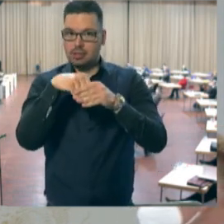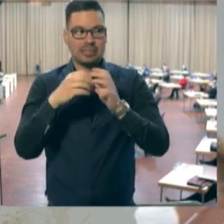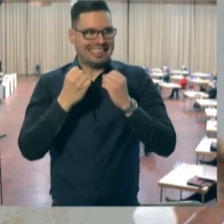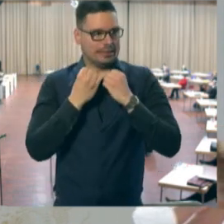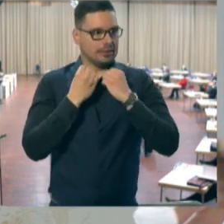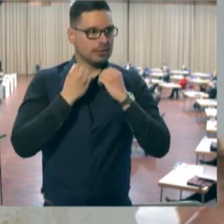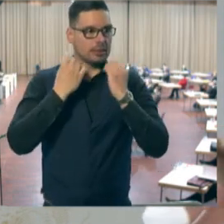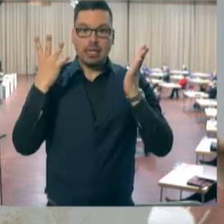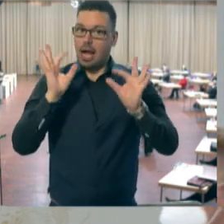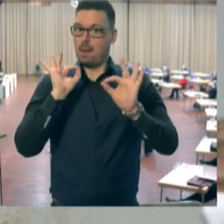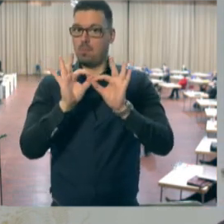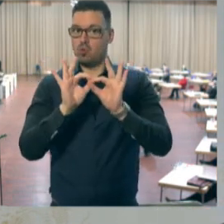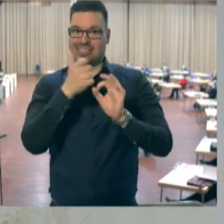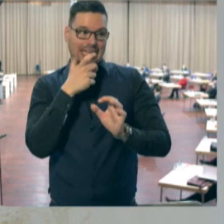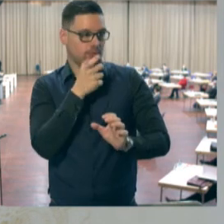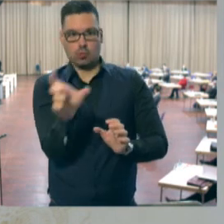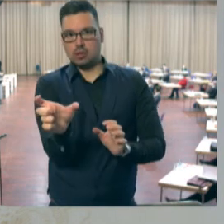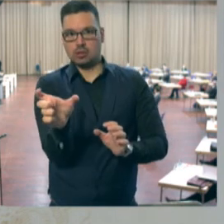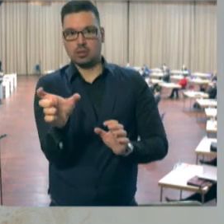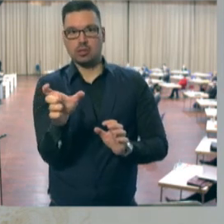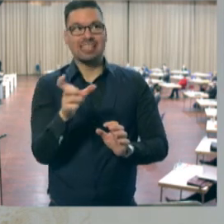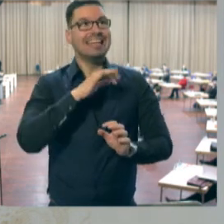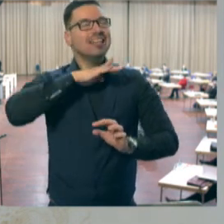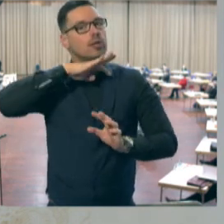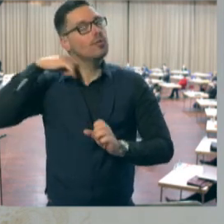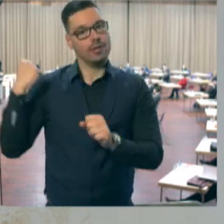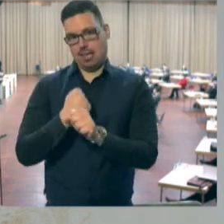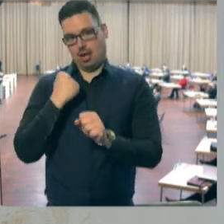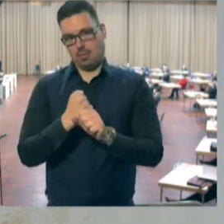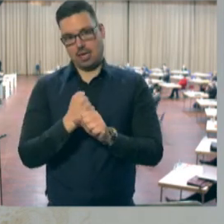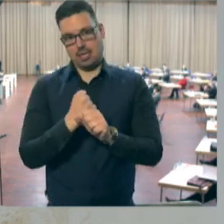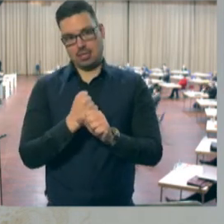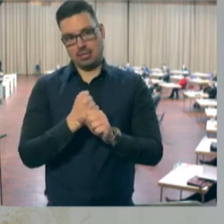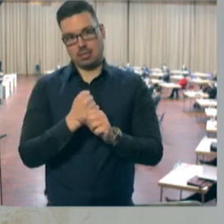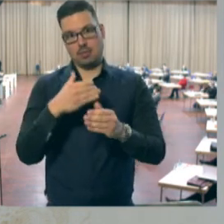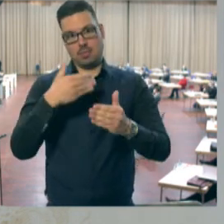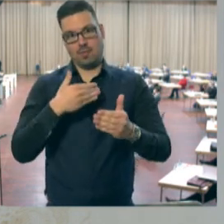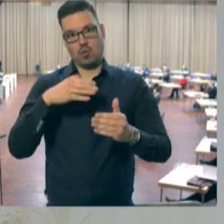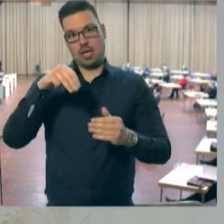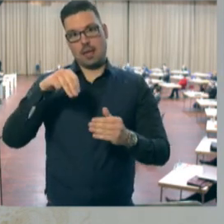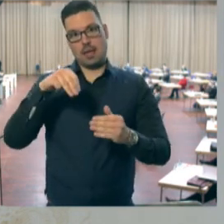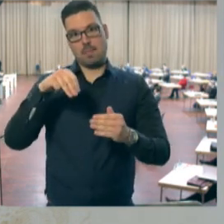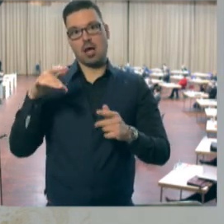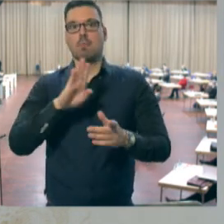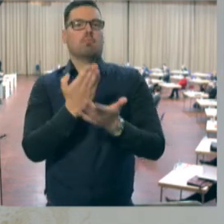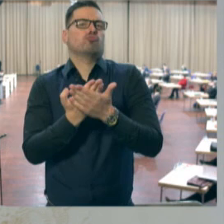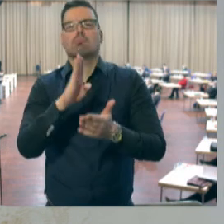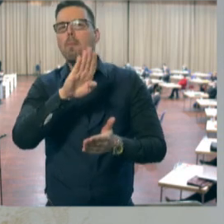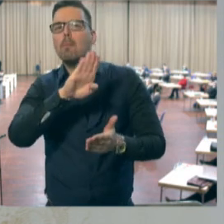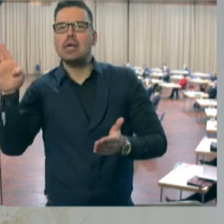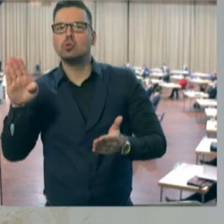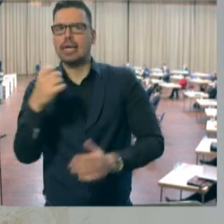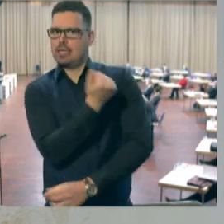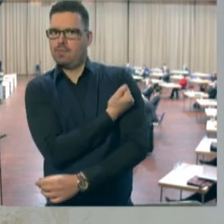auf den Punkt gebracht. In einem Satz. Es ist noch viel zu tun, bevor wir die mRNA-Impfstoffe, also BioNTech beispielsweise,